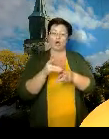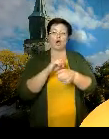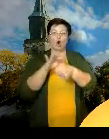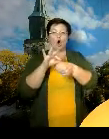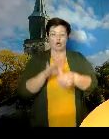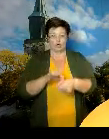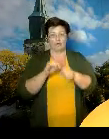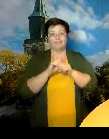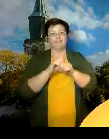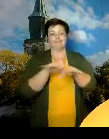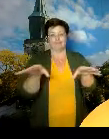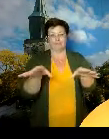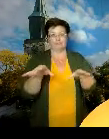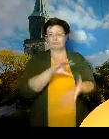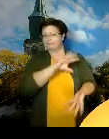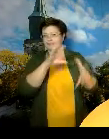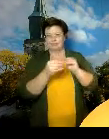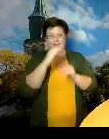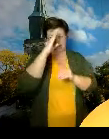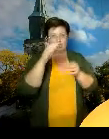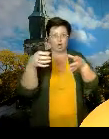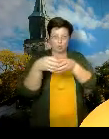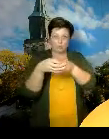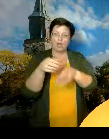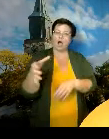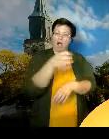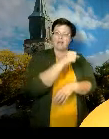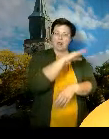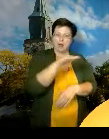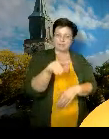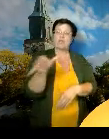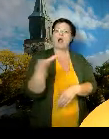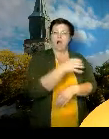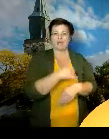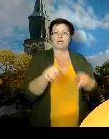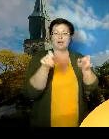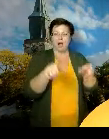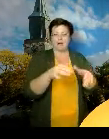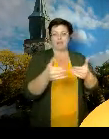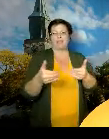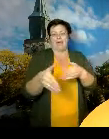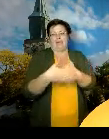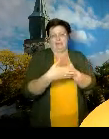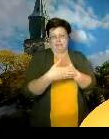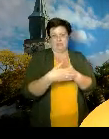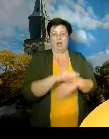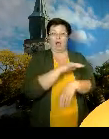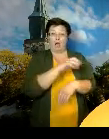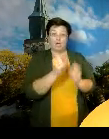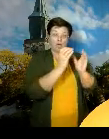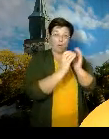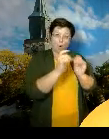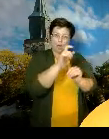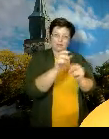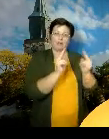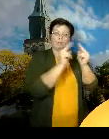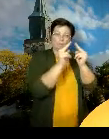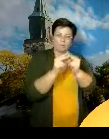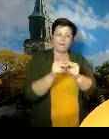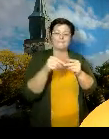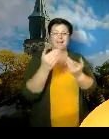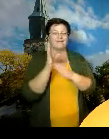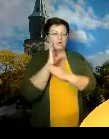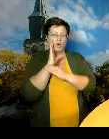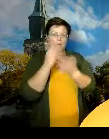henkilökunta ja lapset ovat tällä hetkellä karanteenissa. Kaikkiin huoltajien ja henkilökunnan jäseniin on oltu yhteydessä ja heitä on